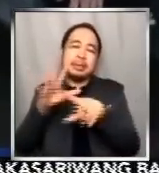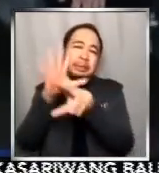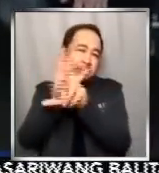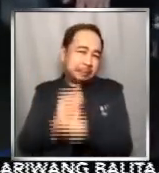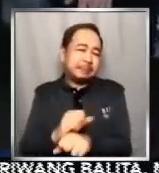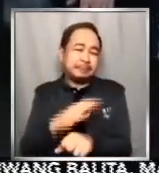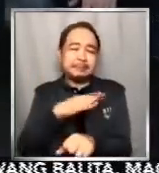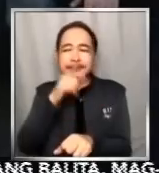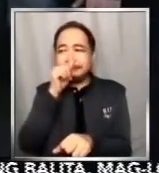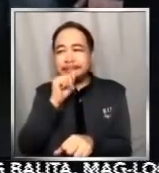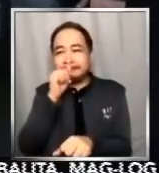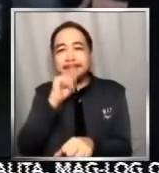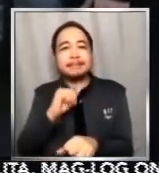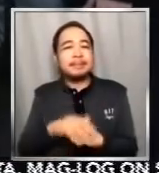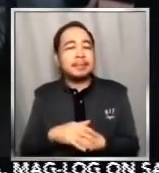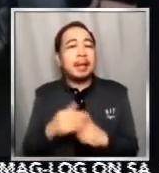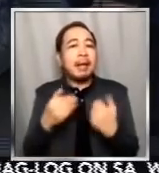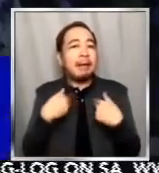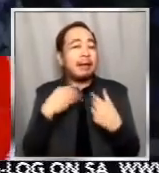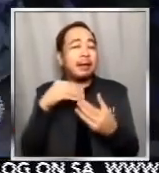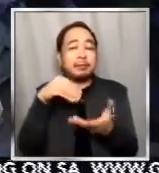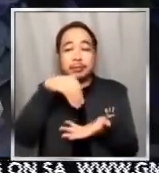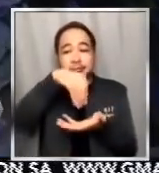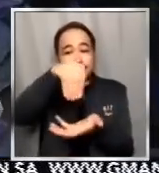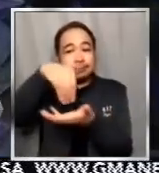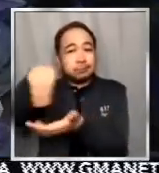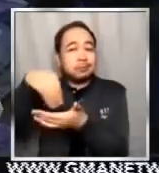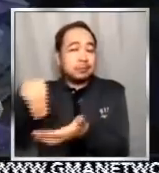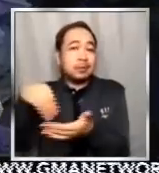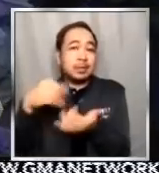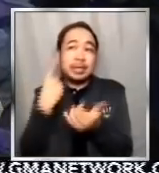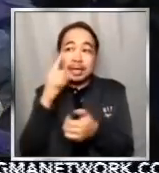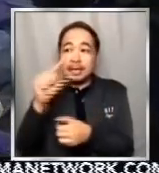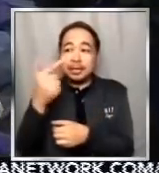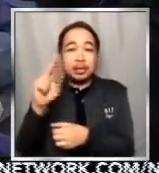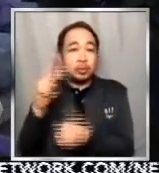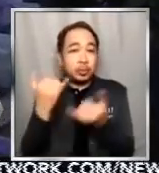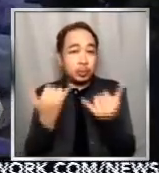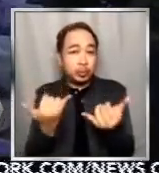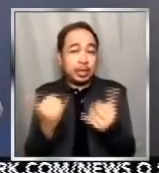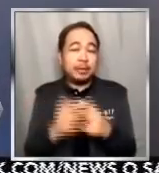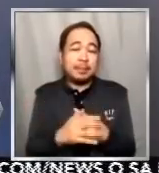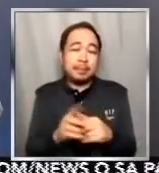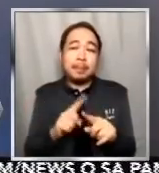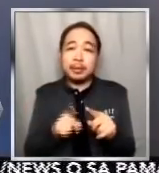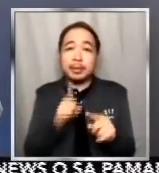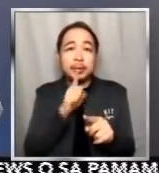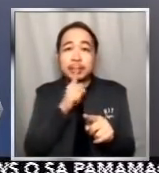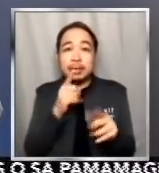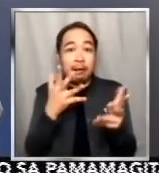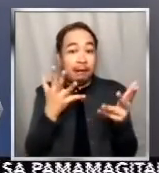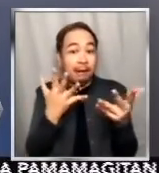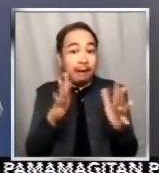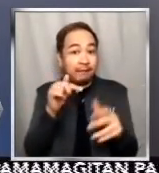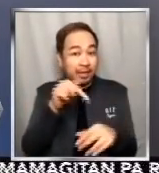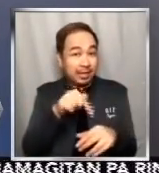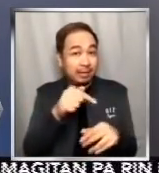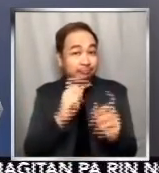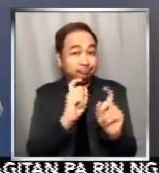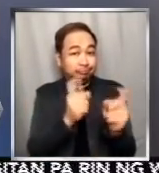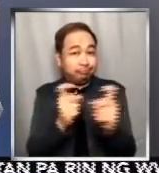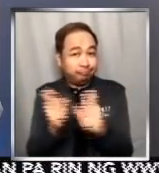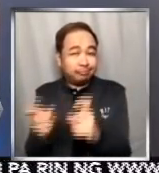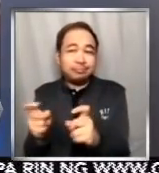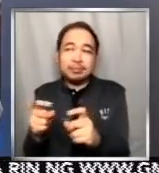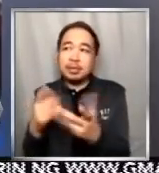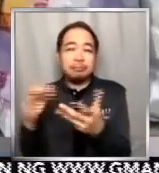Namahagi ng relief goods ang lokal na pamahalaan ngayong araw. Pero sa totoo lang daw, pagkatapos nito, wala na silang mabubunot mula sa